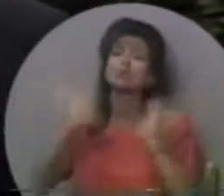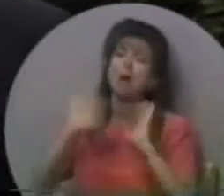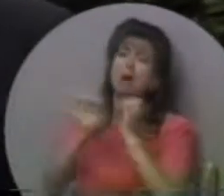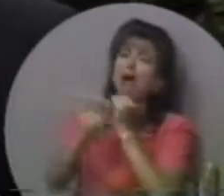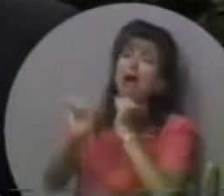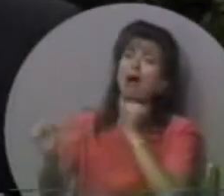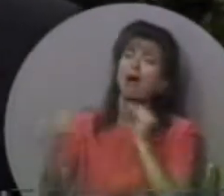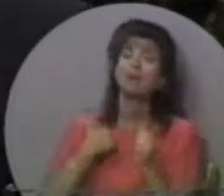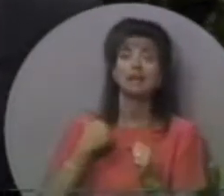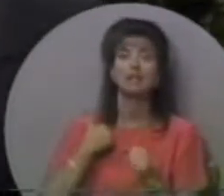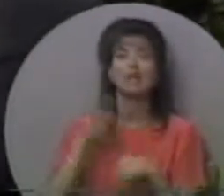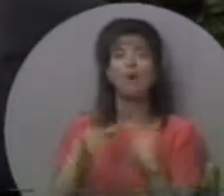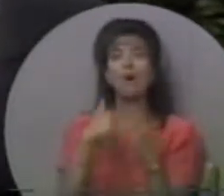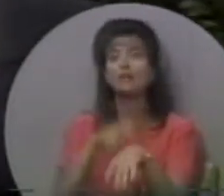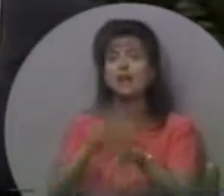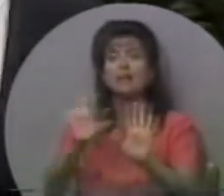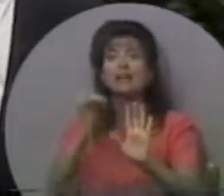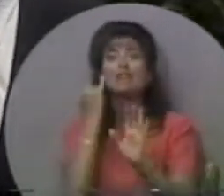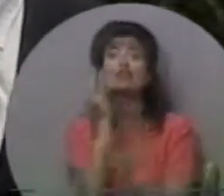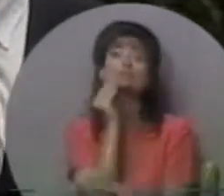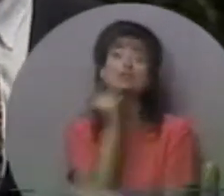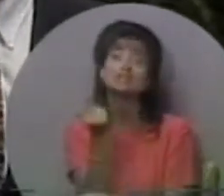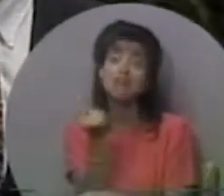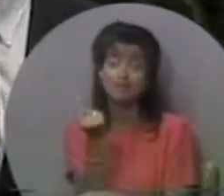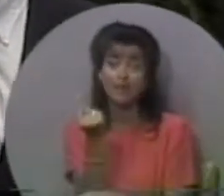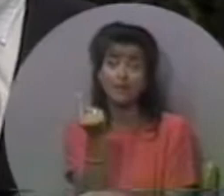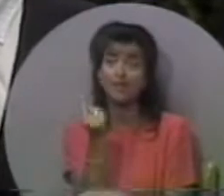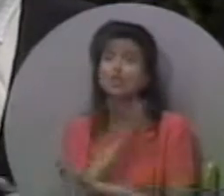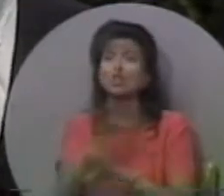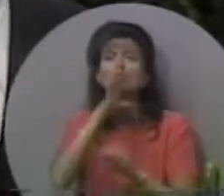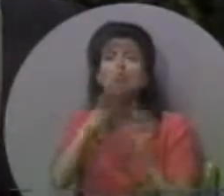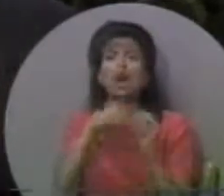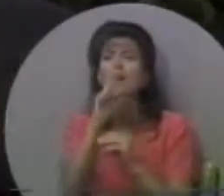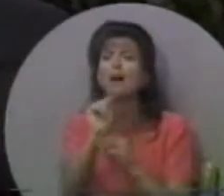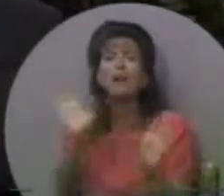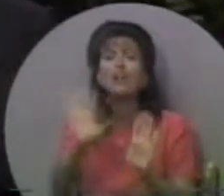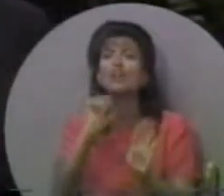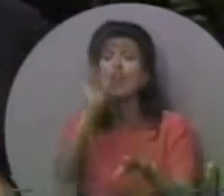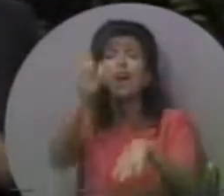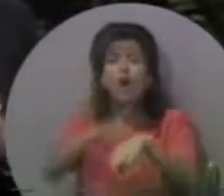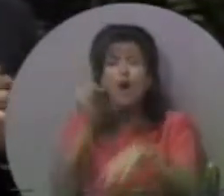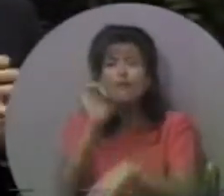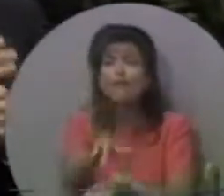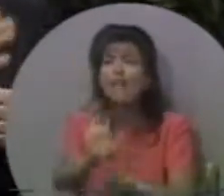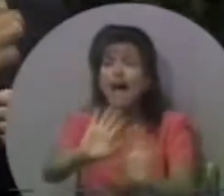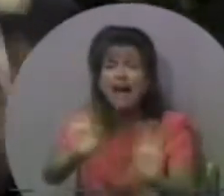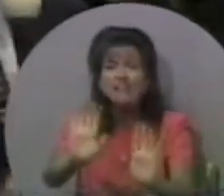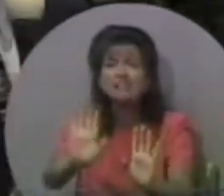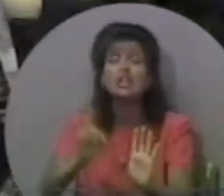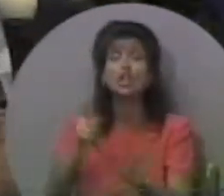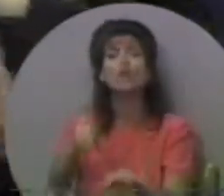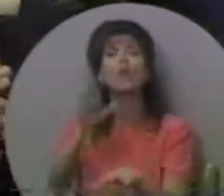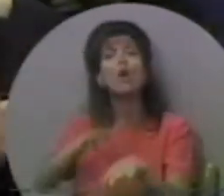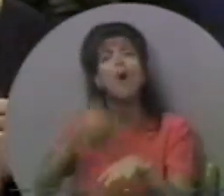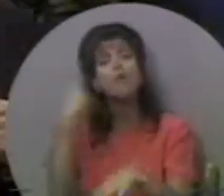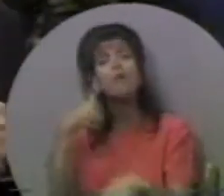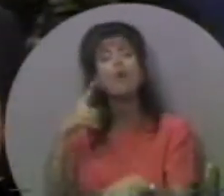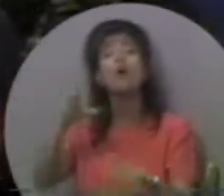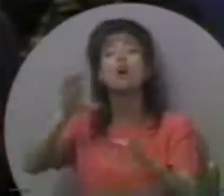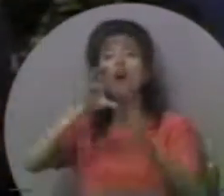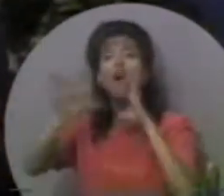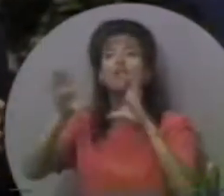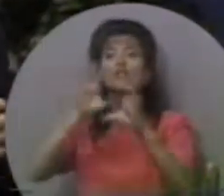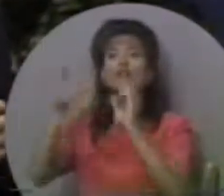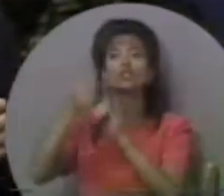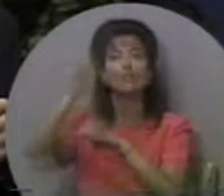Якщо ви хворі, не говоріть про себе постійно, якщо ви говорите, чи щось проходите, не говоріть про це постійно. Ви не покликані робити це.